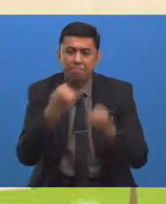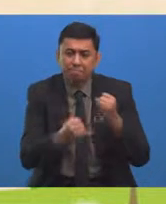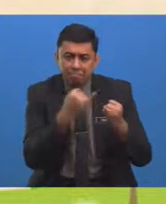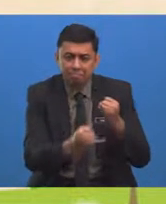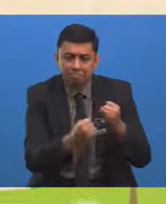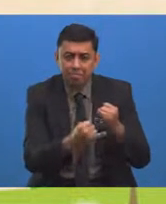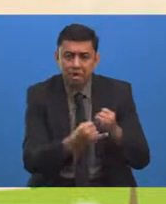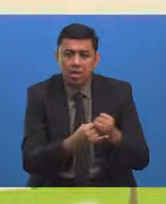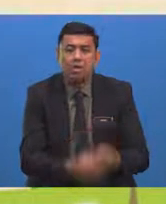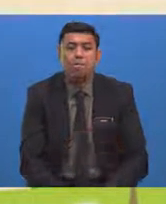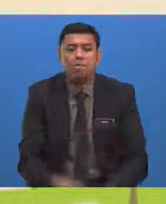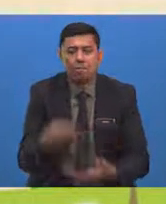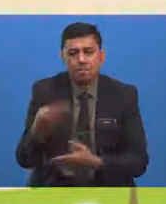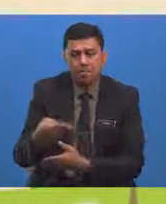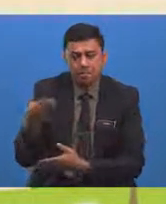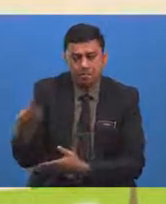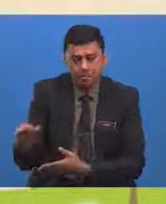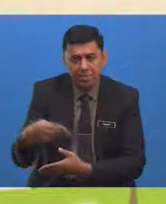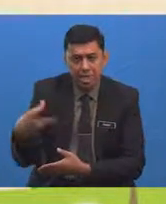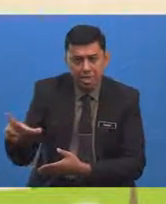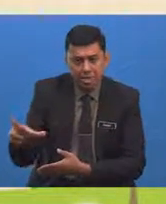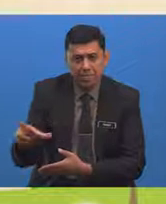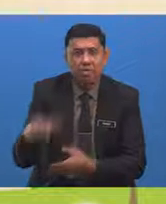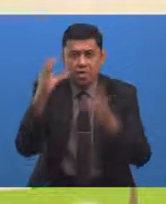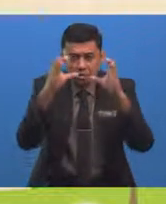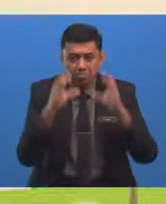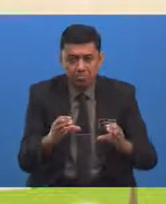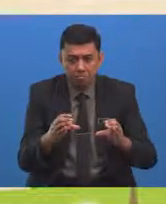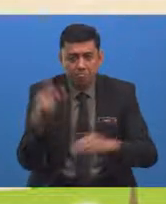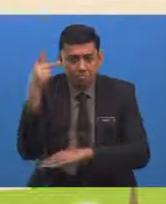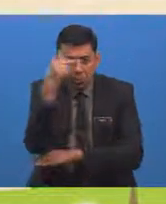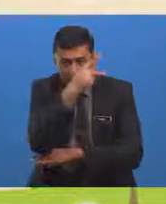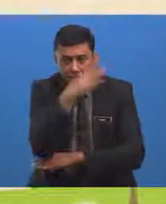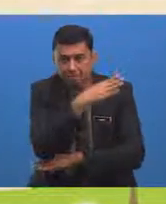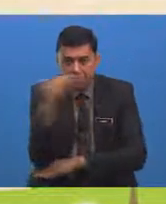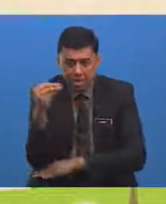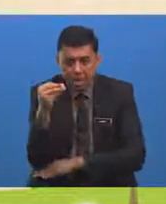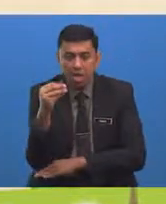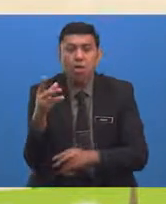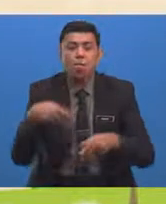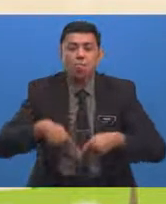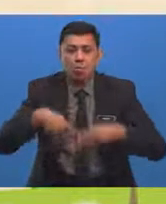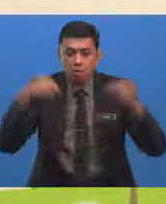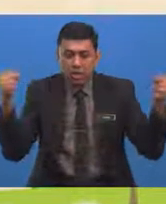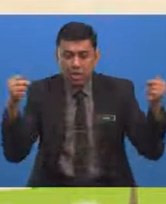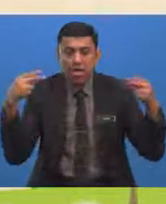Memerihalkan cara-cara pemeliharaan dan pemeliharaan haiwan